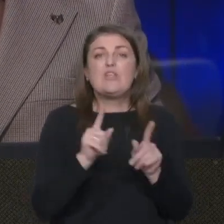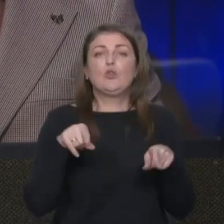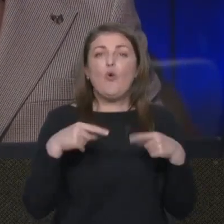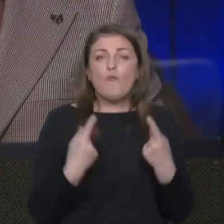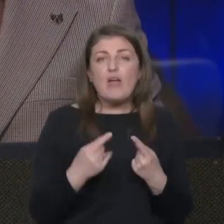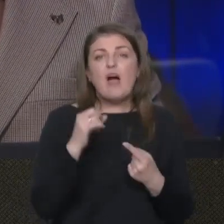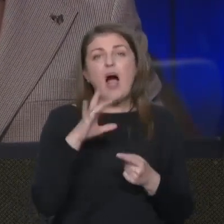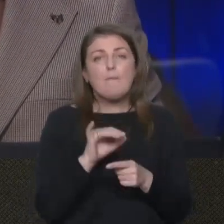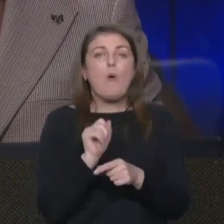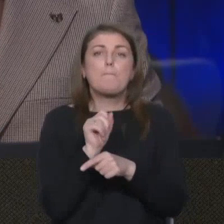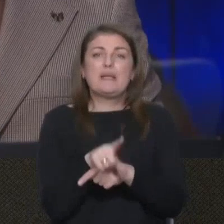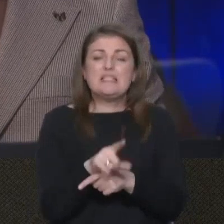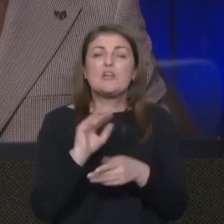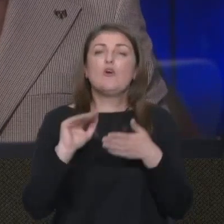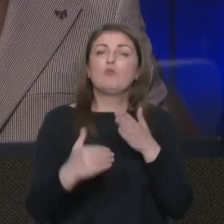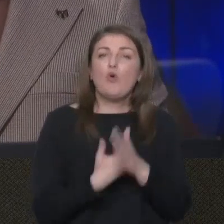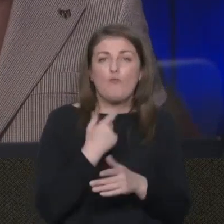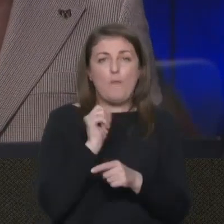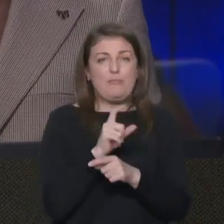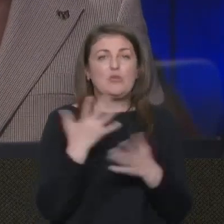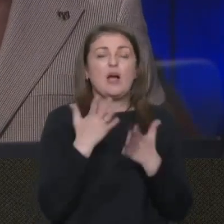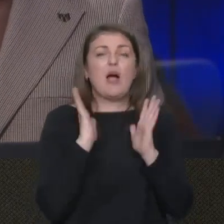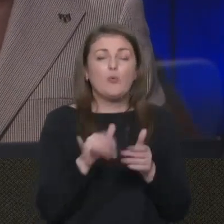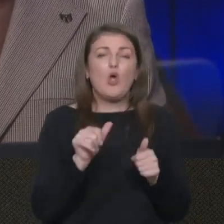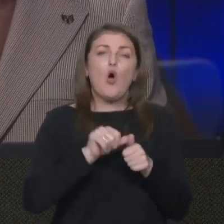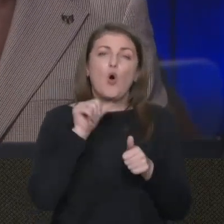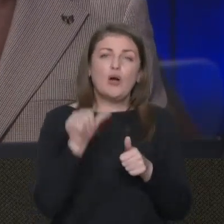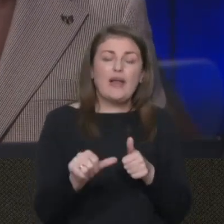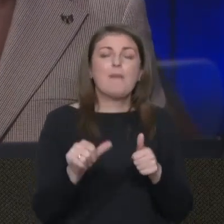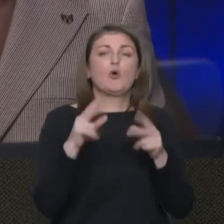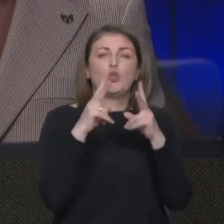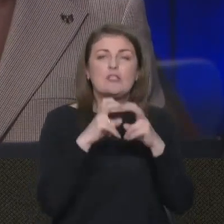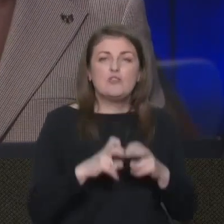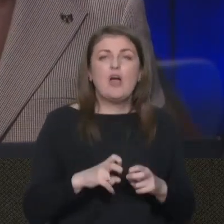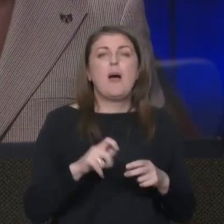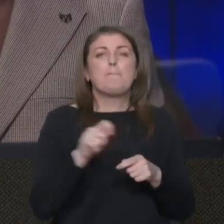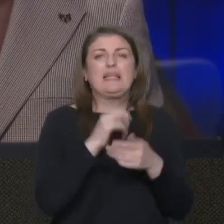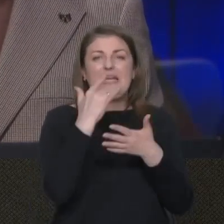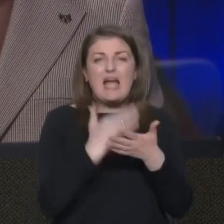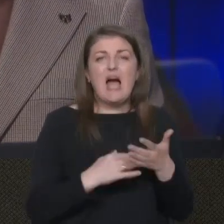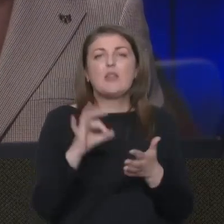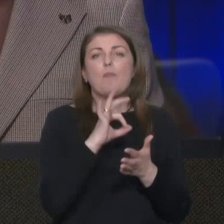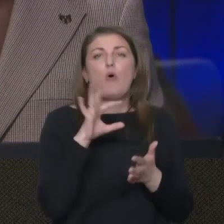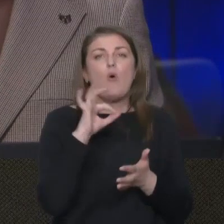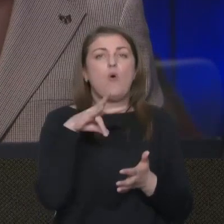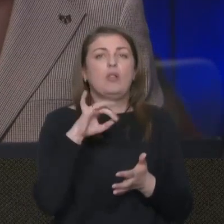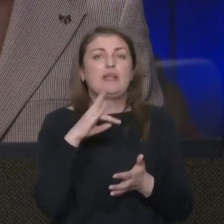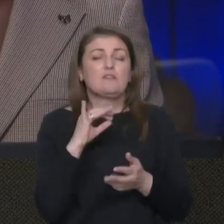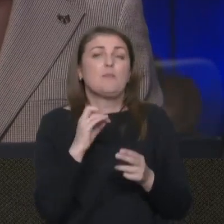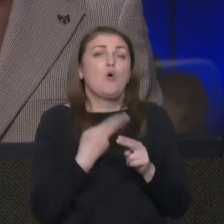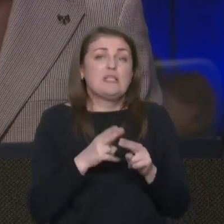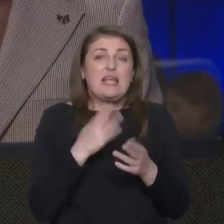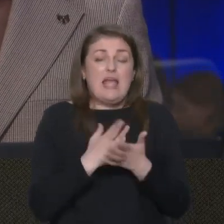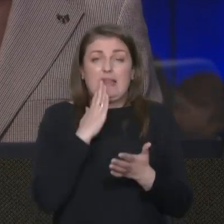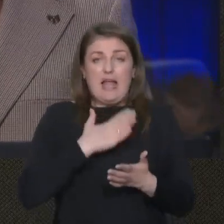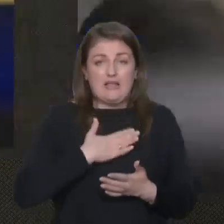або призначив нову місію, яка буде окремо досліджувати матеріали по Оленівці. Бо це є, на